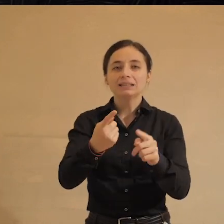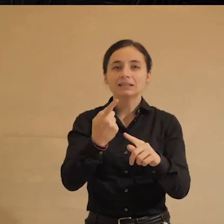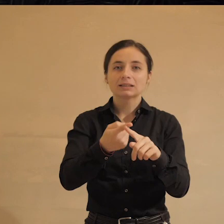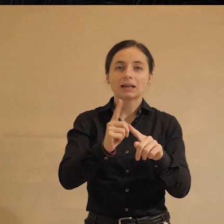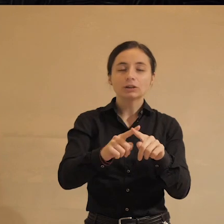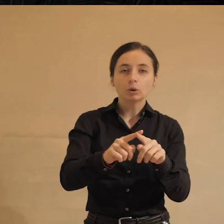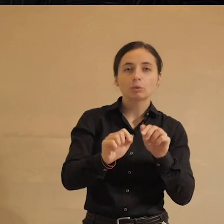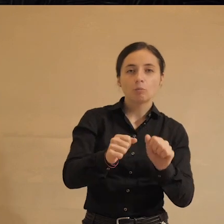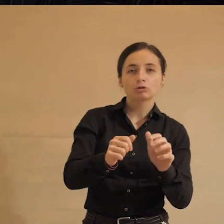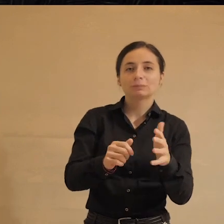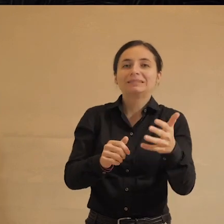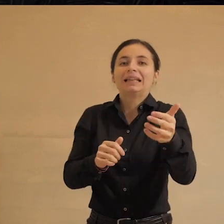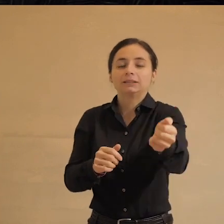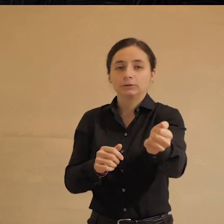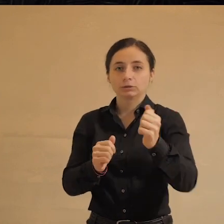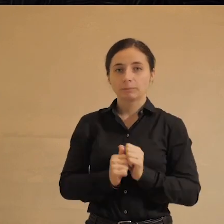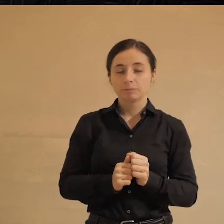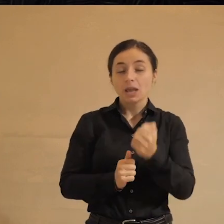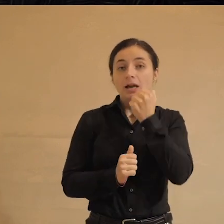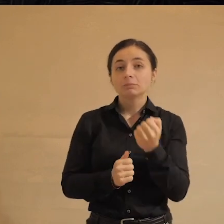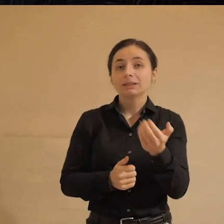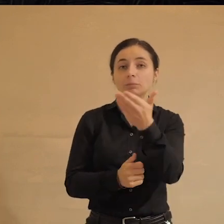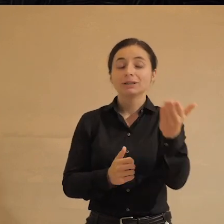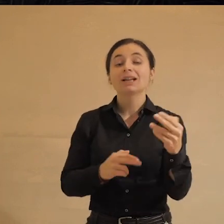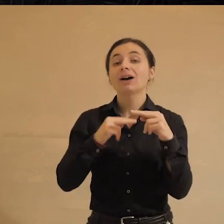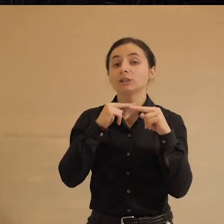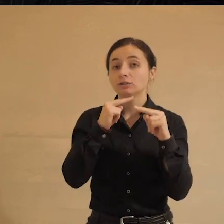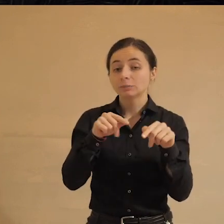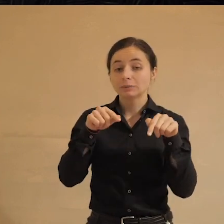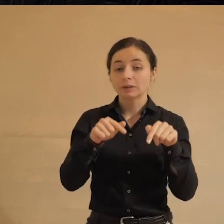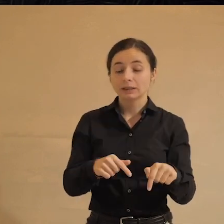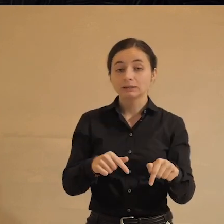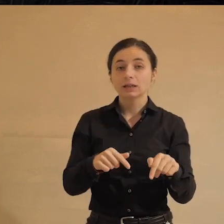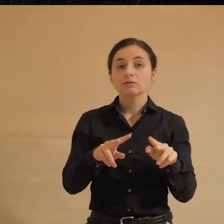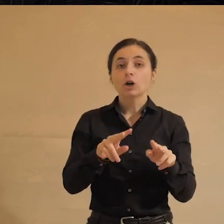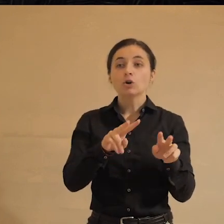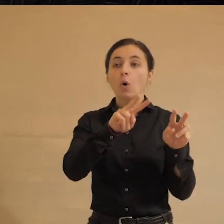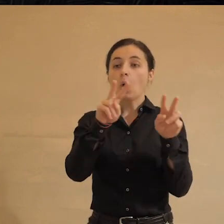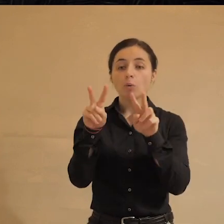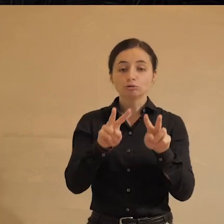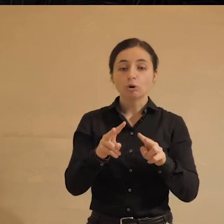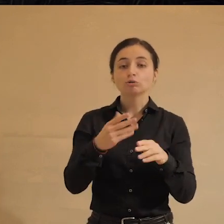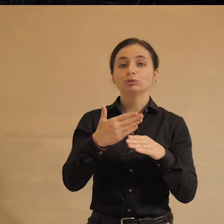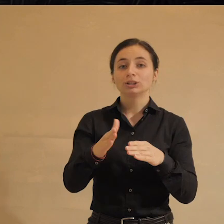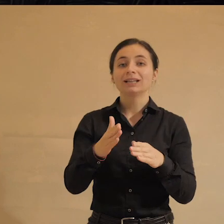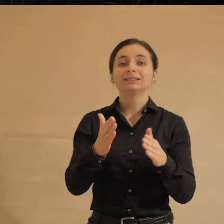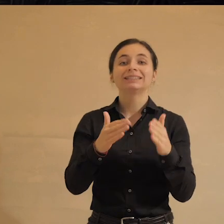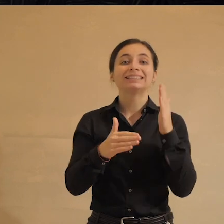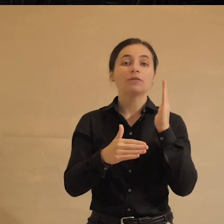мы можем к нему дотянуться. Спасибо вам за ваше внимание. На этом я свою обзорную часть завершу.